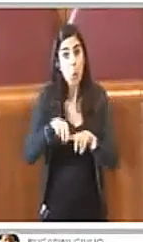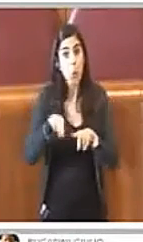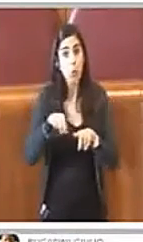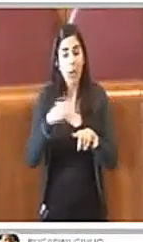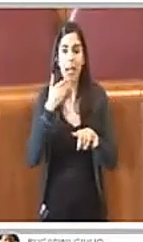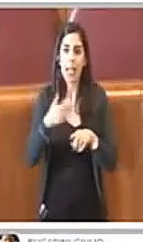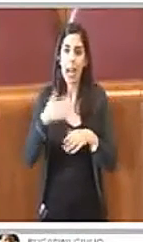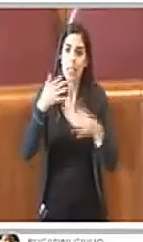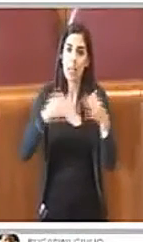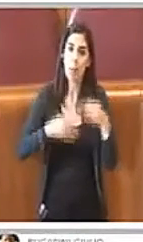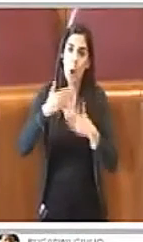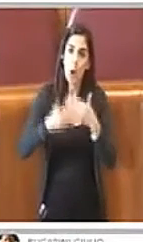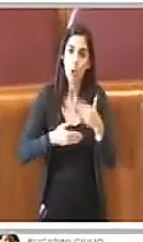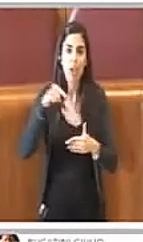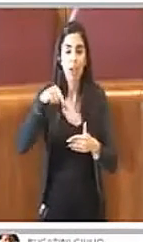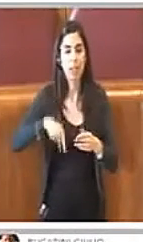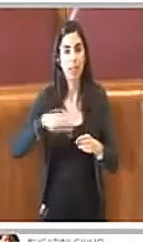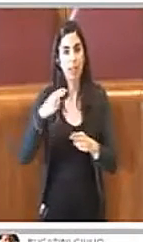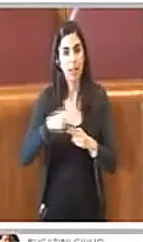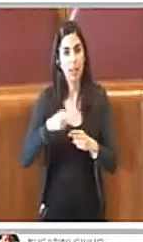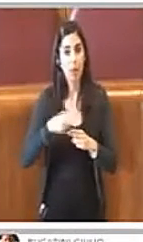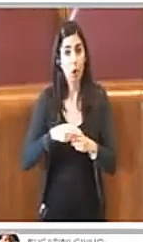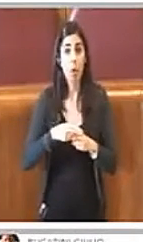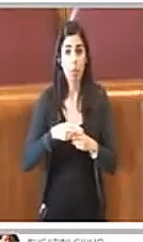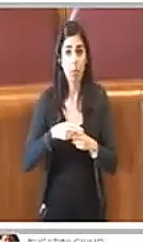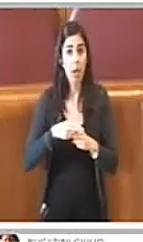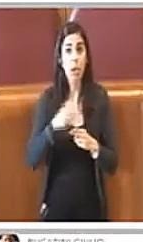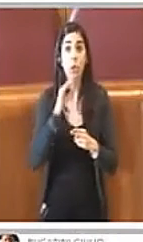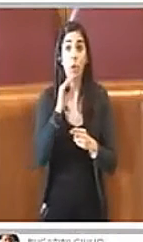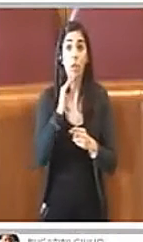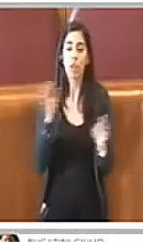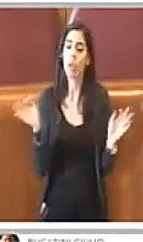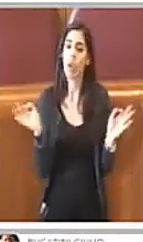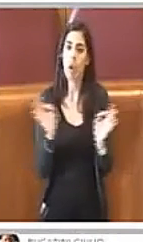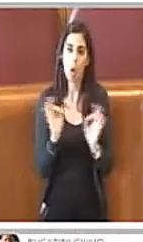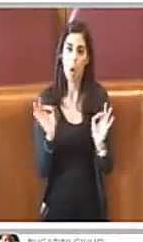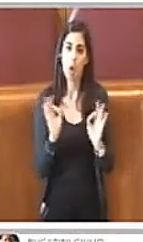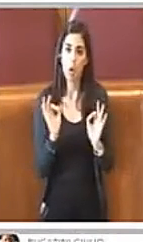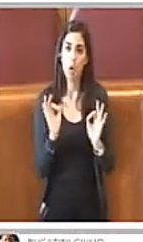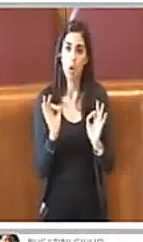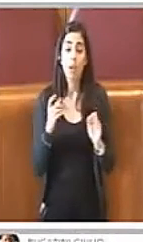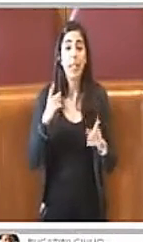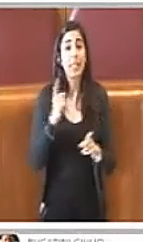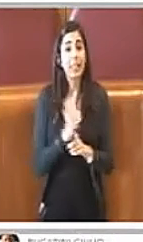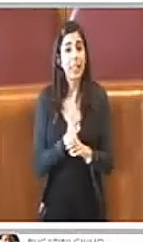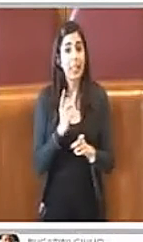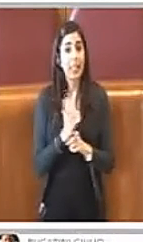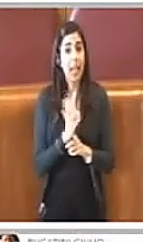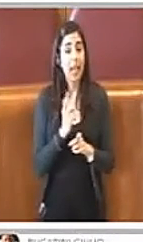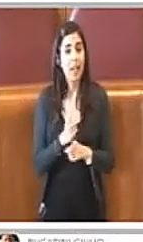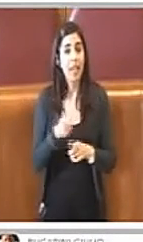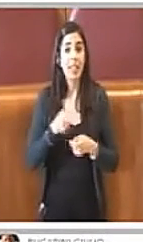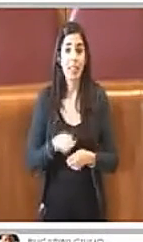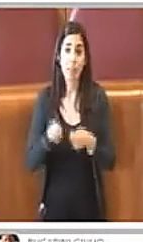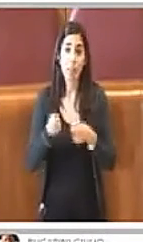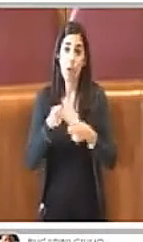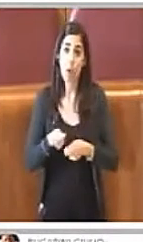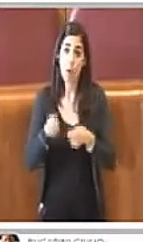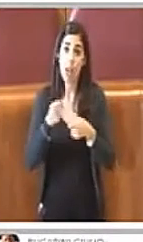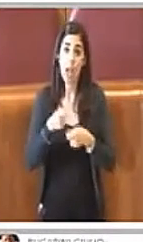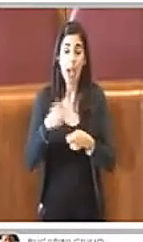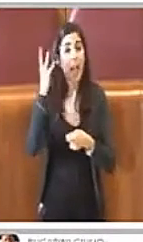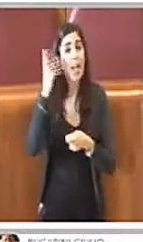processi svoltisi a Roma non è ancora sufficiente. Bisogna stimolare la